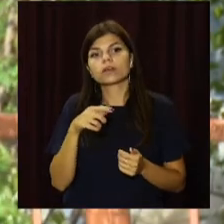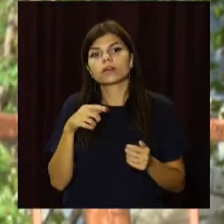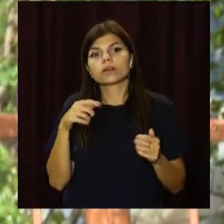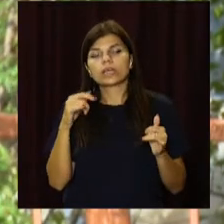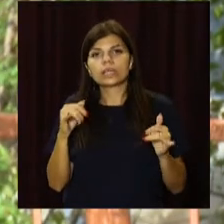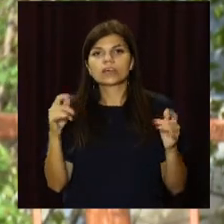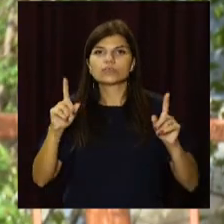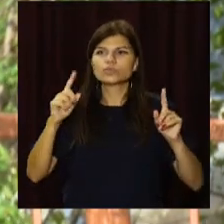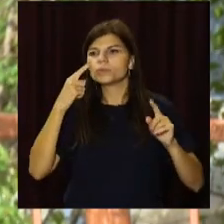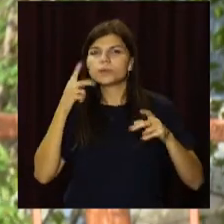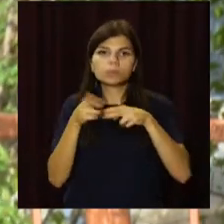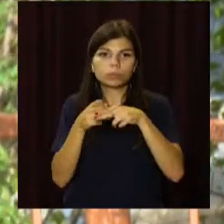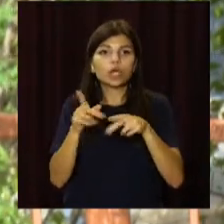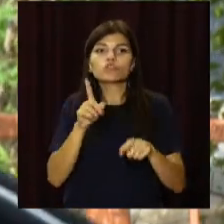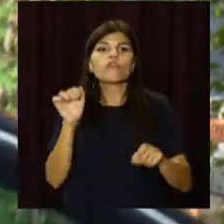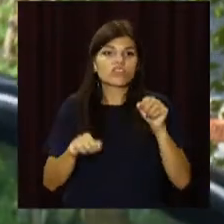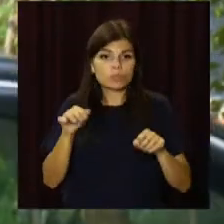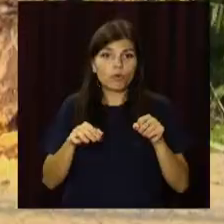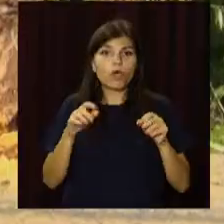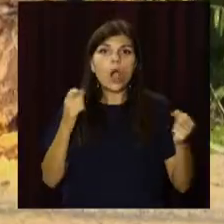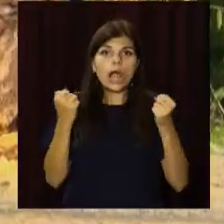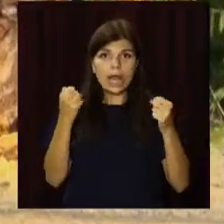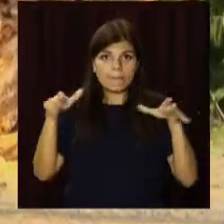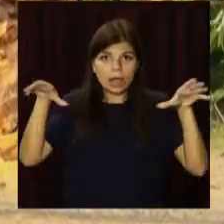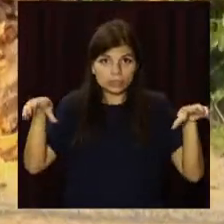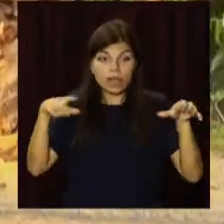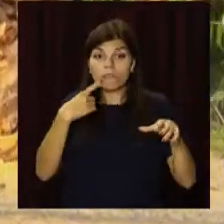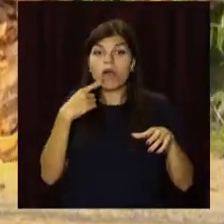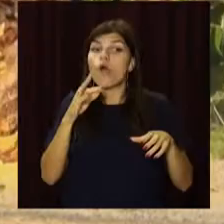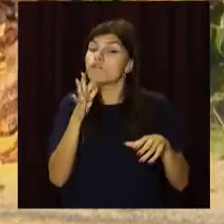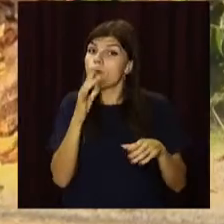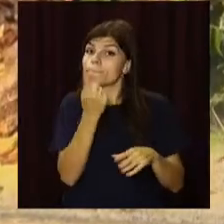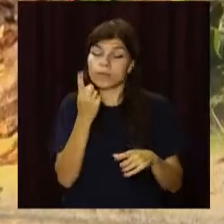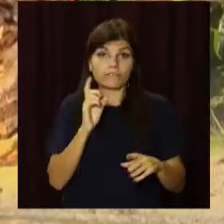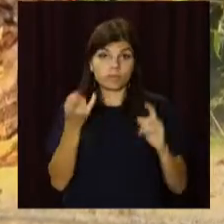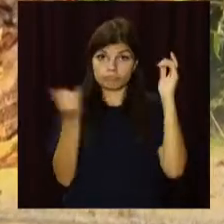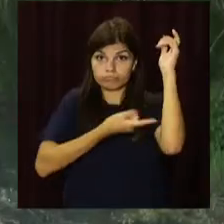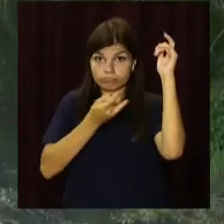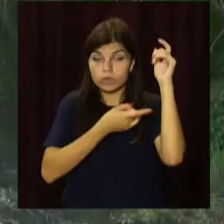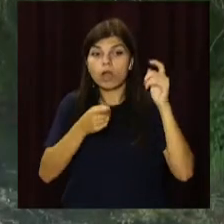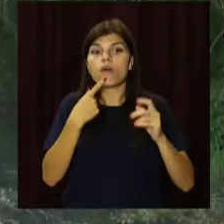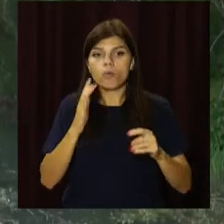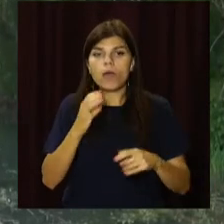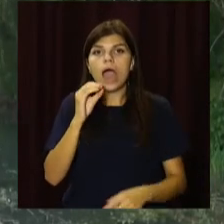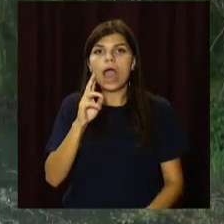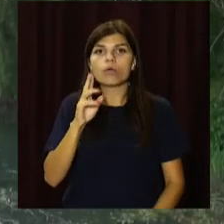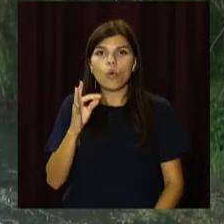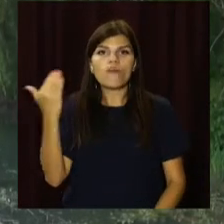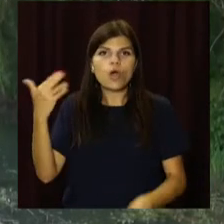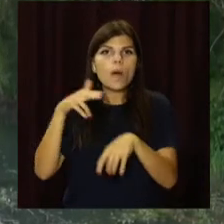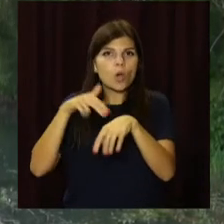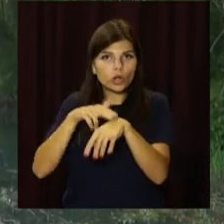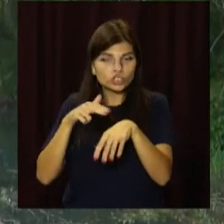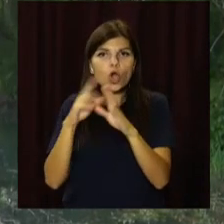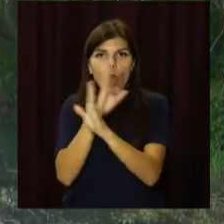посів, для того, щоб мати змогу його укритити. Під час очищення каналу також працюватиме екологічна поліція. Виявлятиме мешканці,